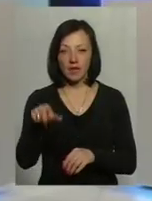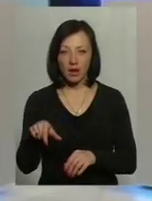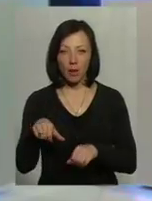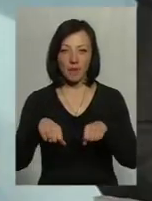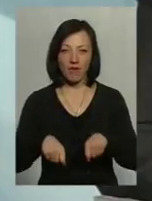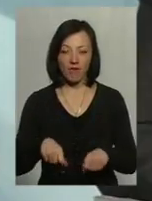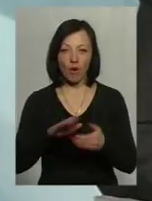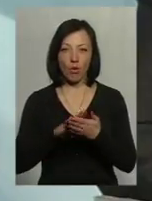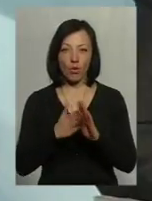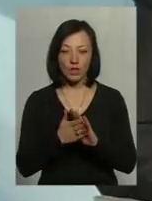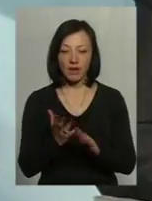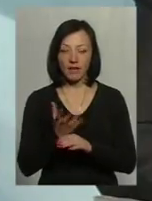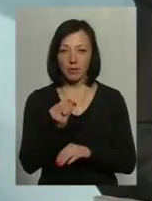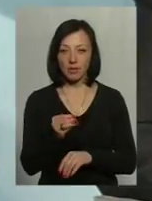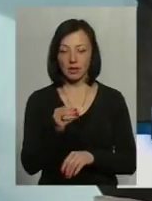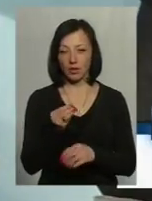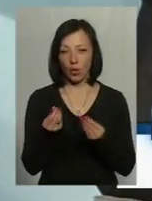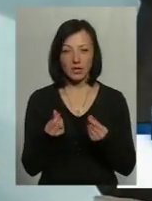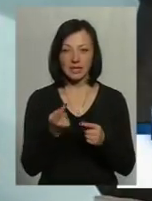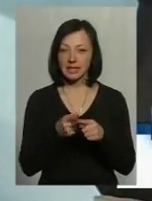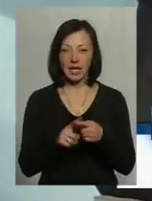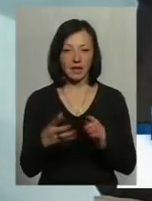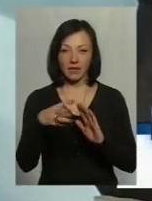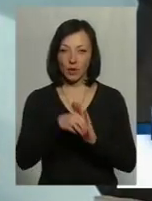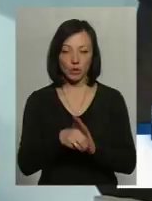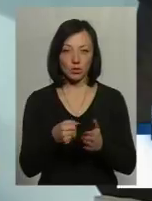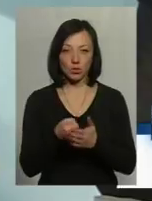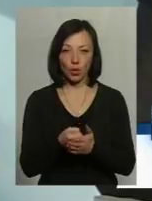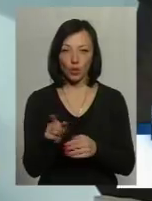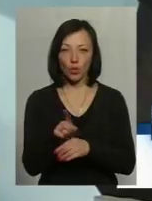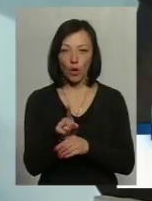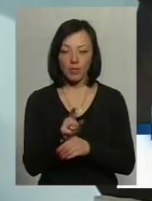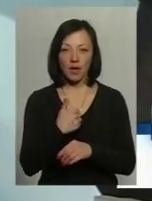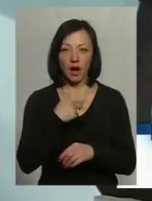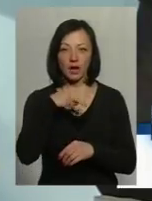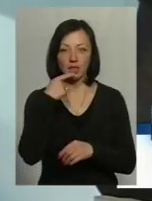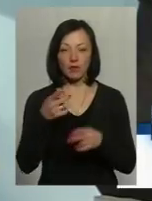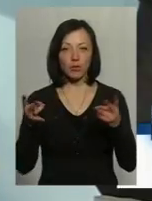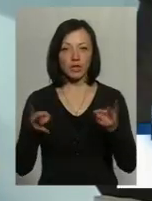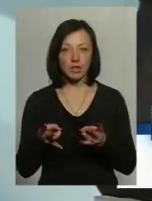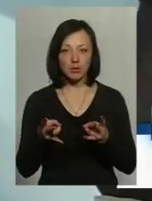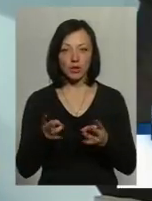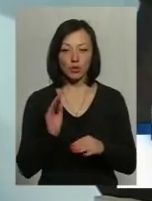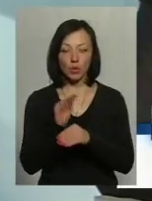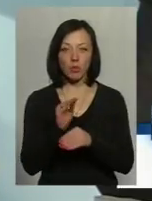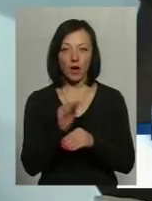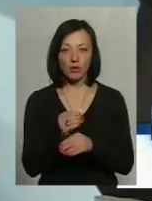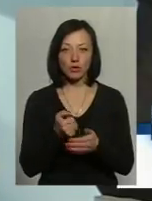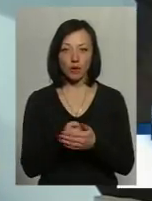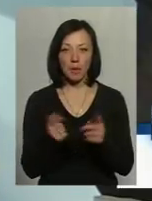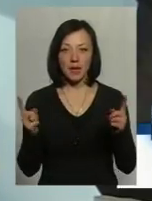і з виплатою певних коштів, то це не відноситься до тої норми, яку я казав, що потрібно доплачувати до